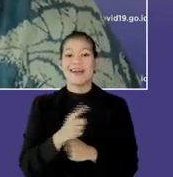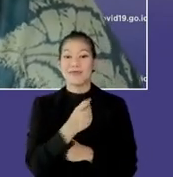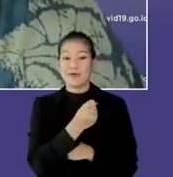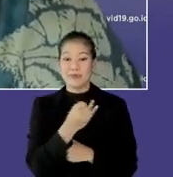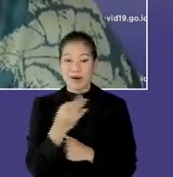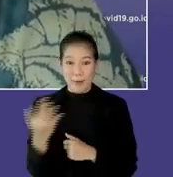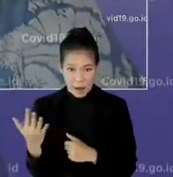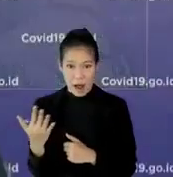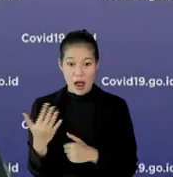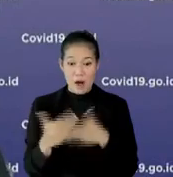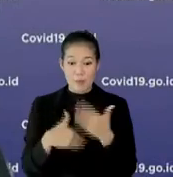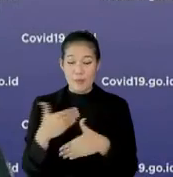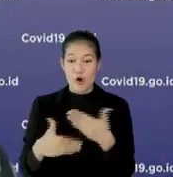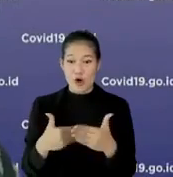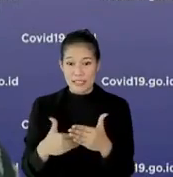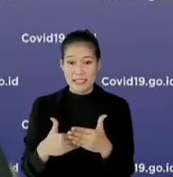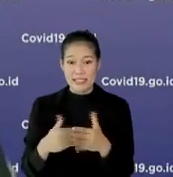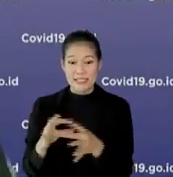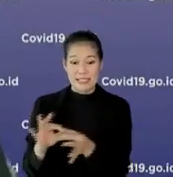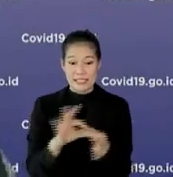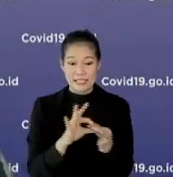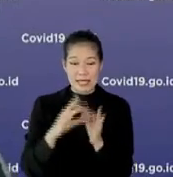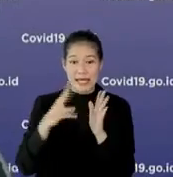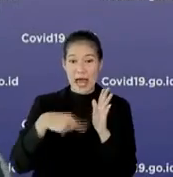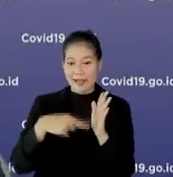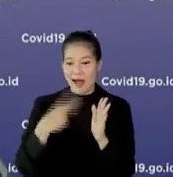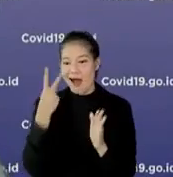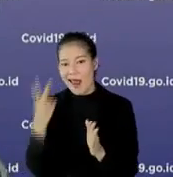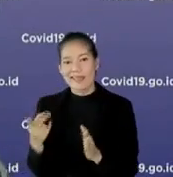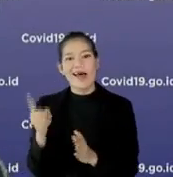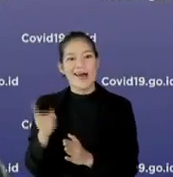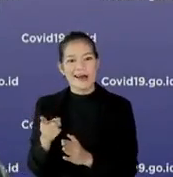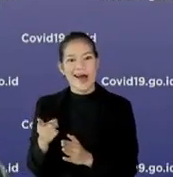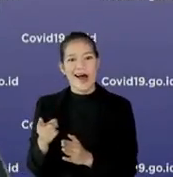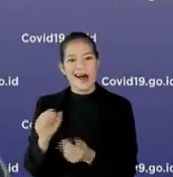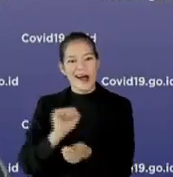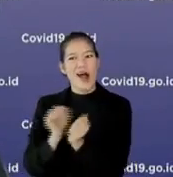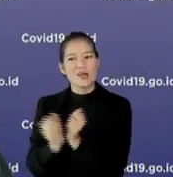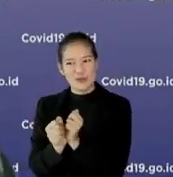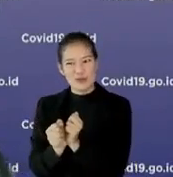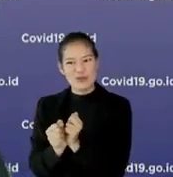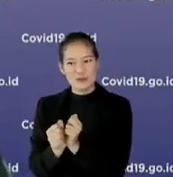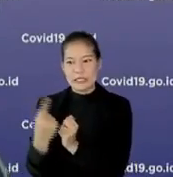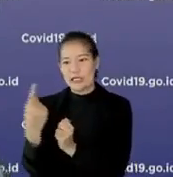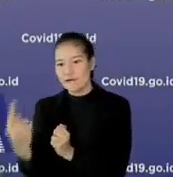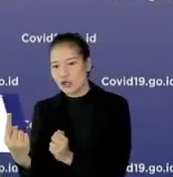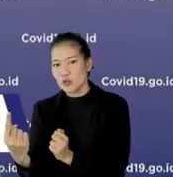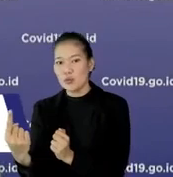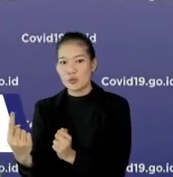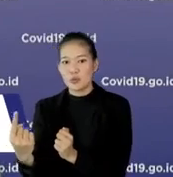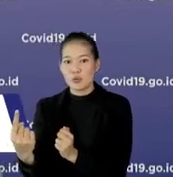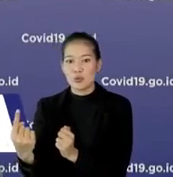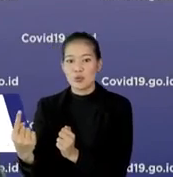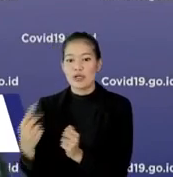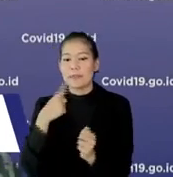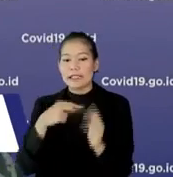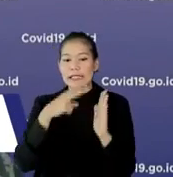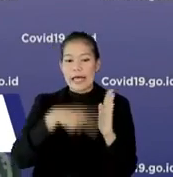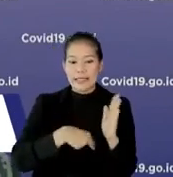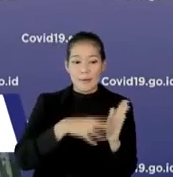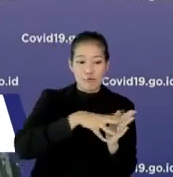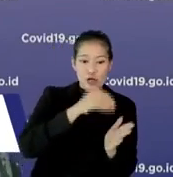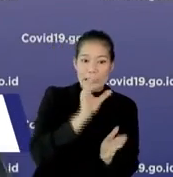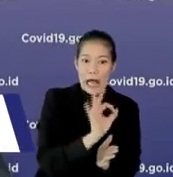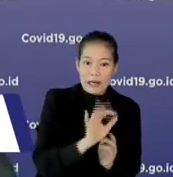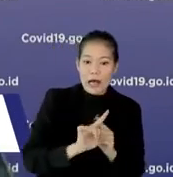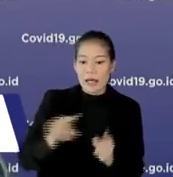beberapa pada saat melaksanakan proses sinkronisasi tersebut, ditemukanlah misalnya beberapa kasus bayi individual yang di data pusat tidak ada, data daerah ada.